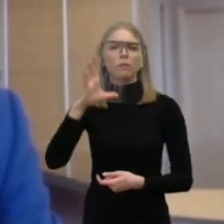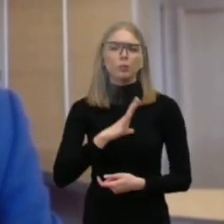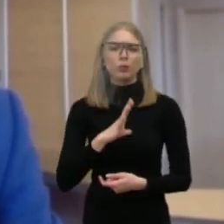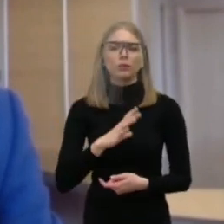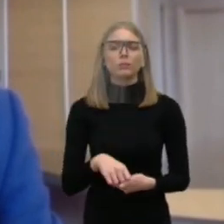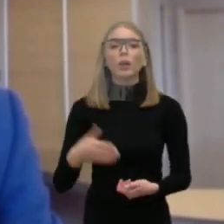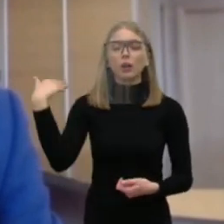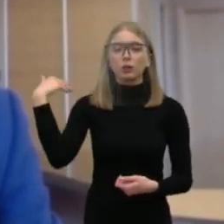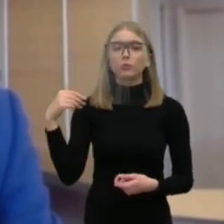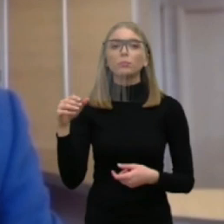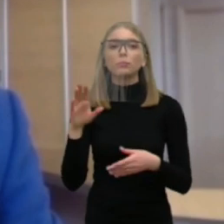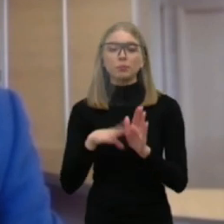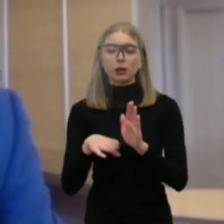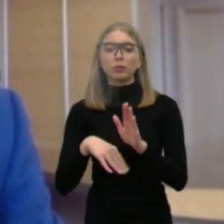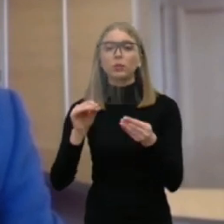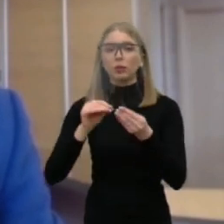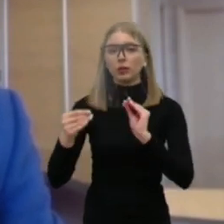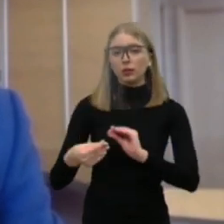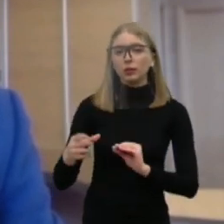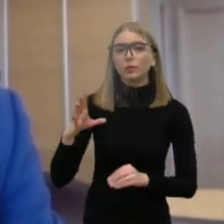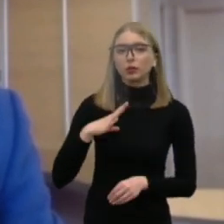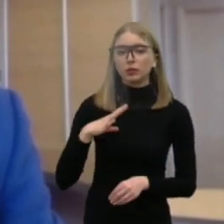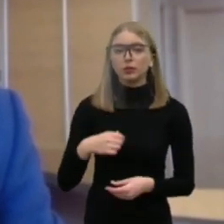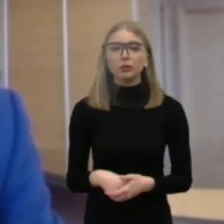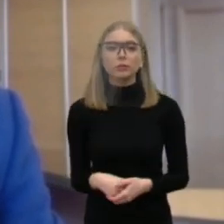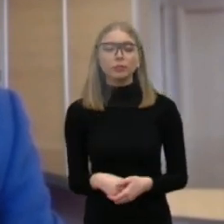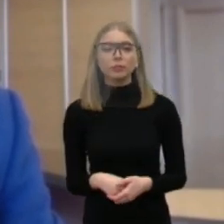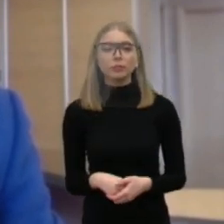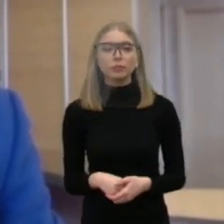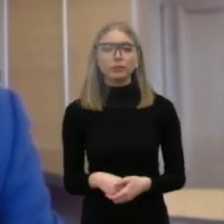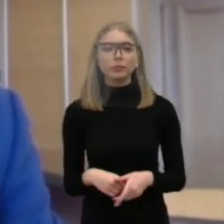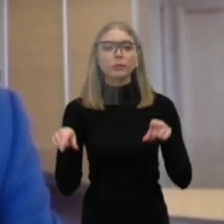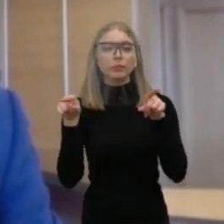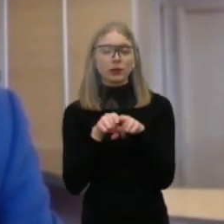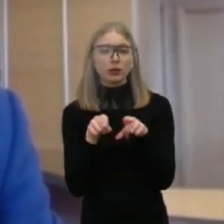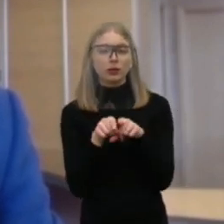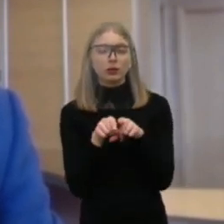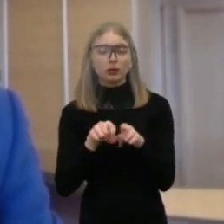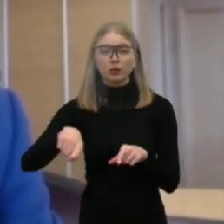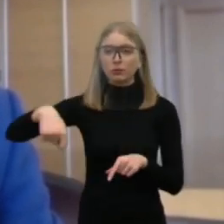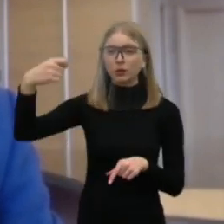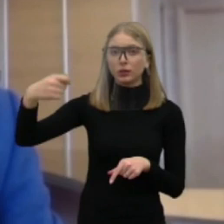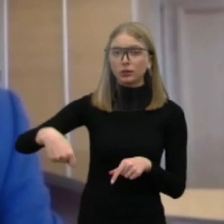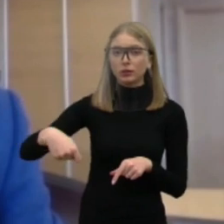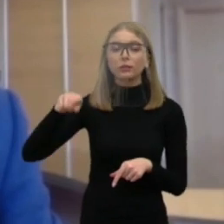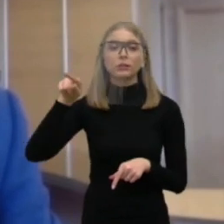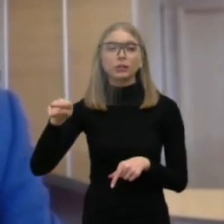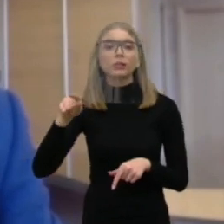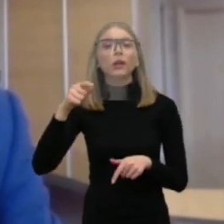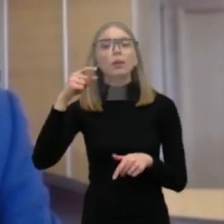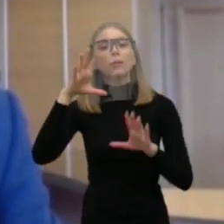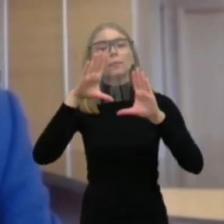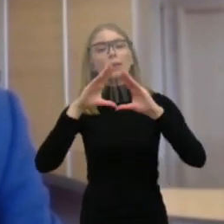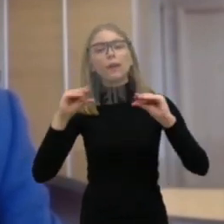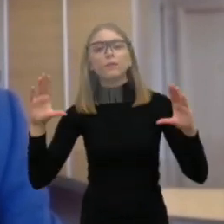pasitarimas apie tai. Ir šiek tiek palėtame ir prezidento planuojama pavasario sesijos